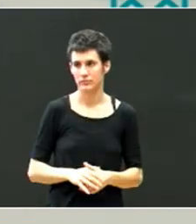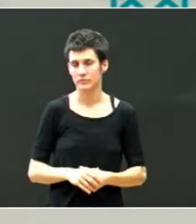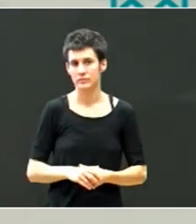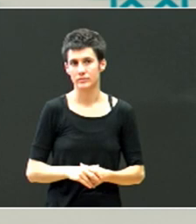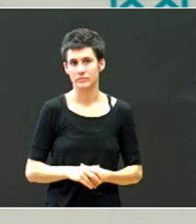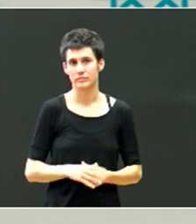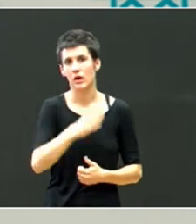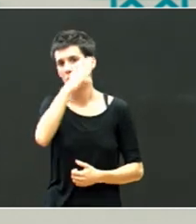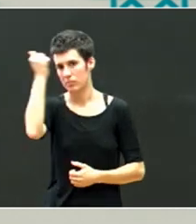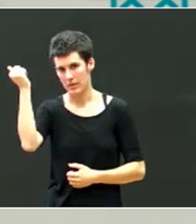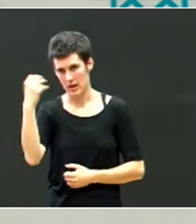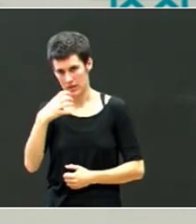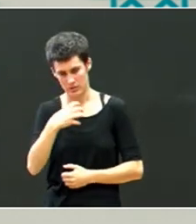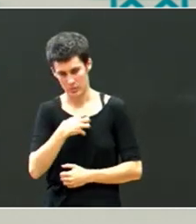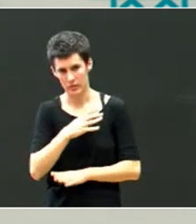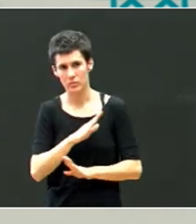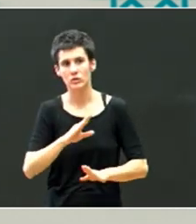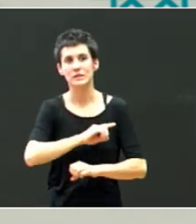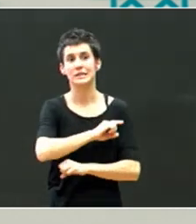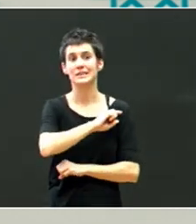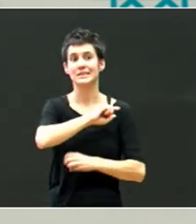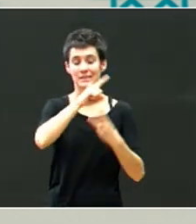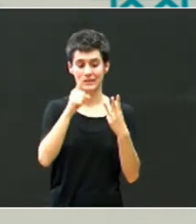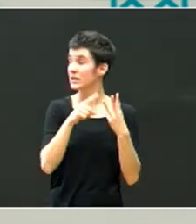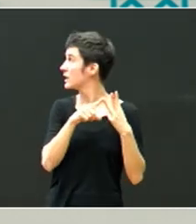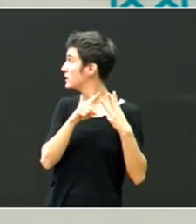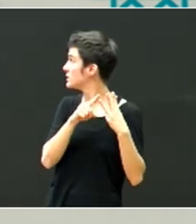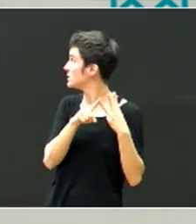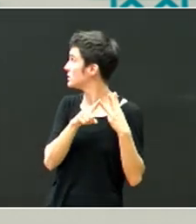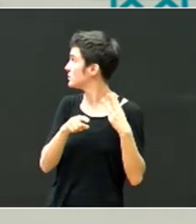Aztu barik, iru arren aspektua, lantzeko,